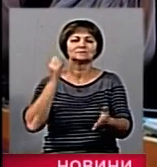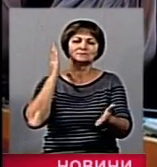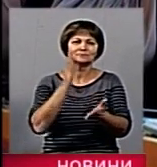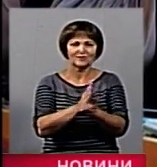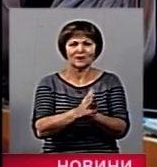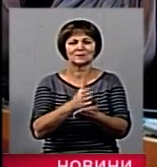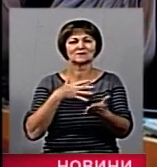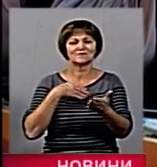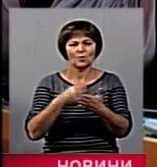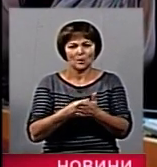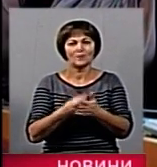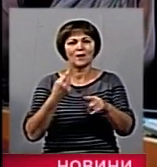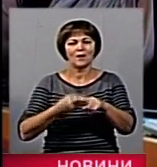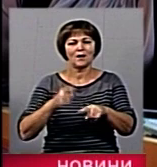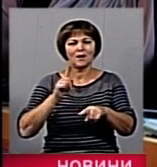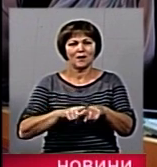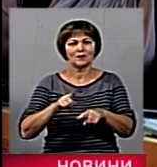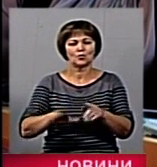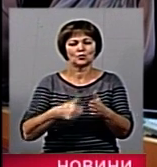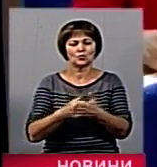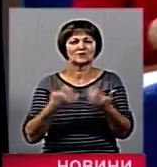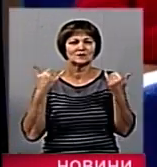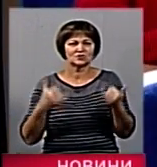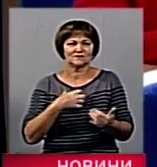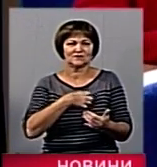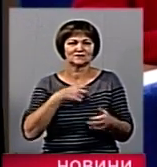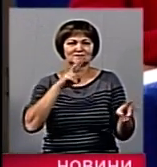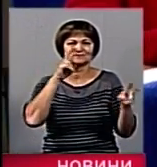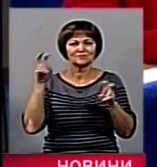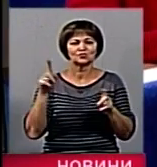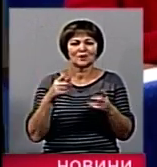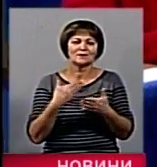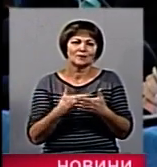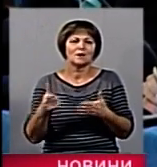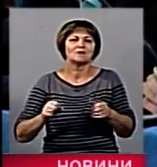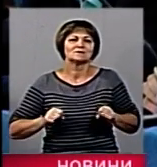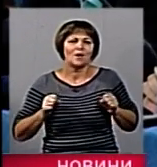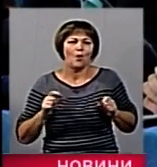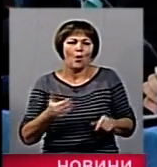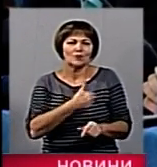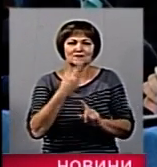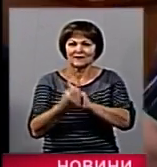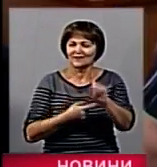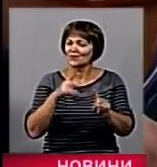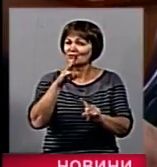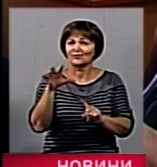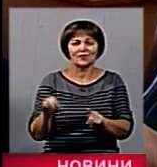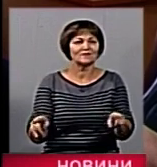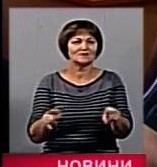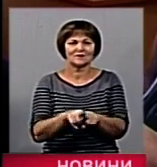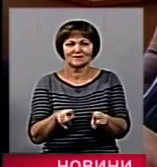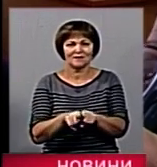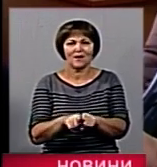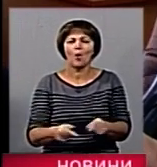нехлюйству. Ця фраза Ільфа та Петрова і сьогодні є актуальною. Нібито і намагаємося щось змінити, проте… От нема